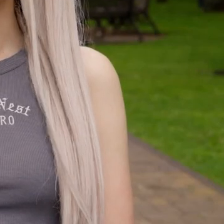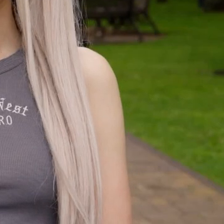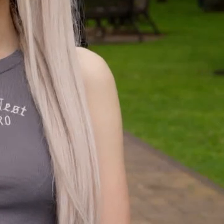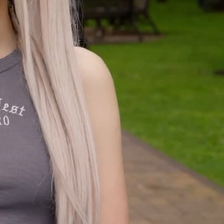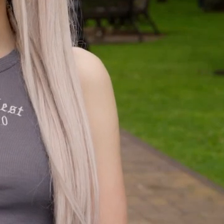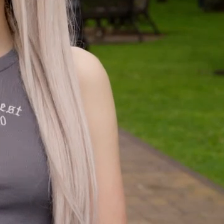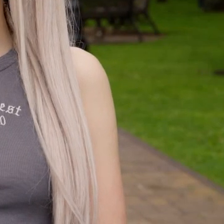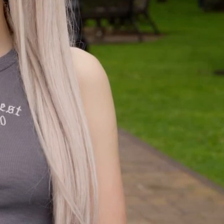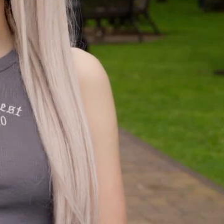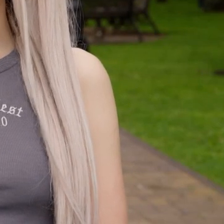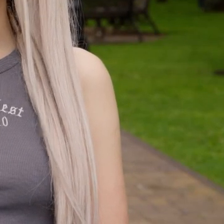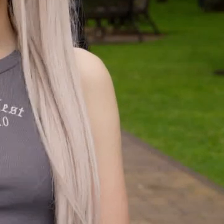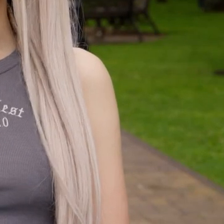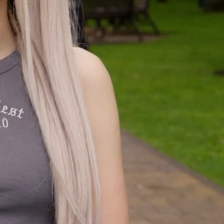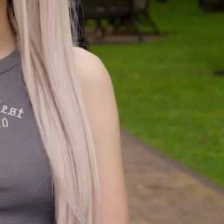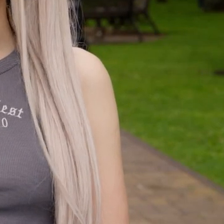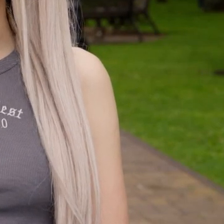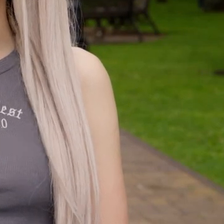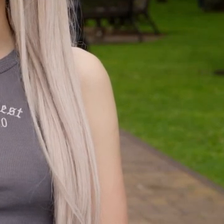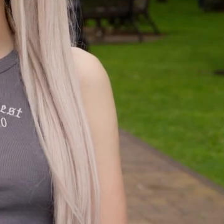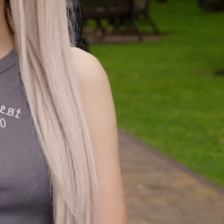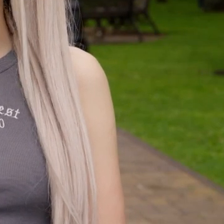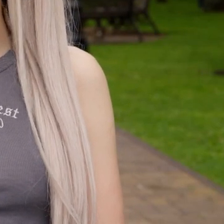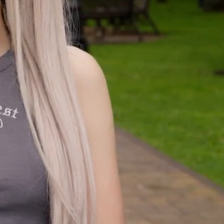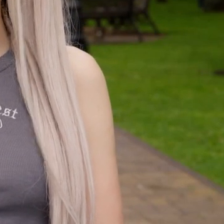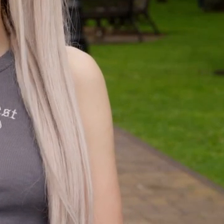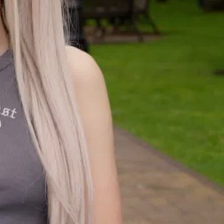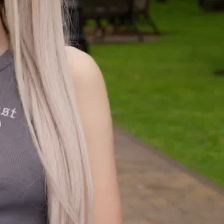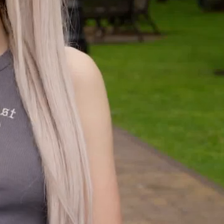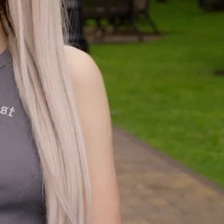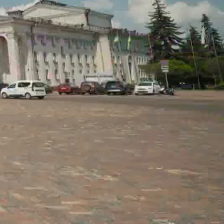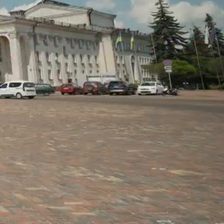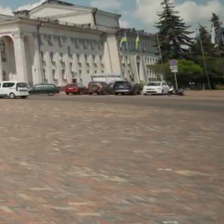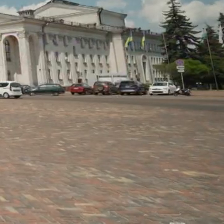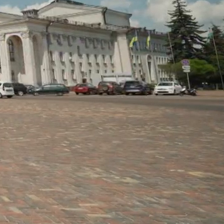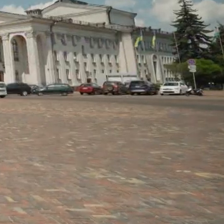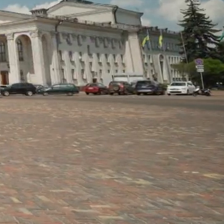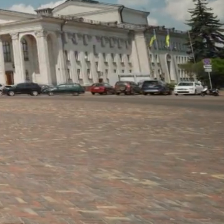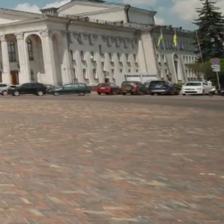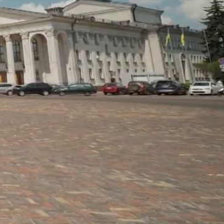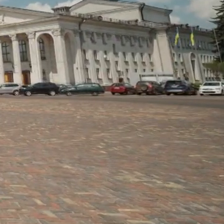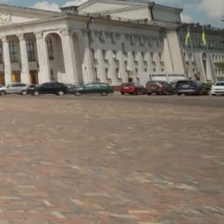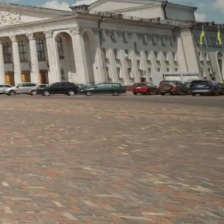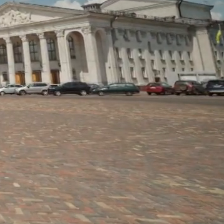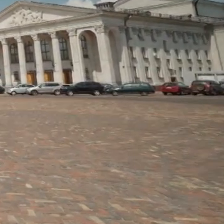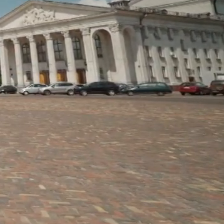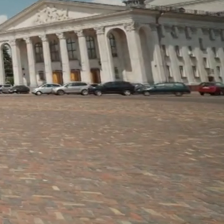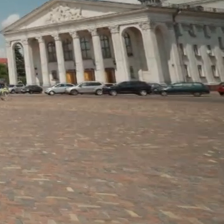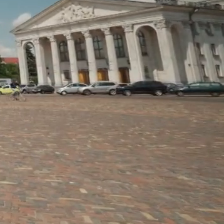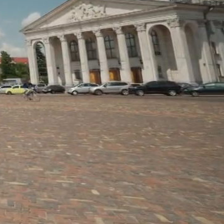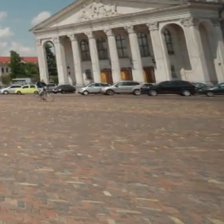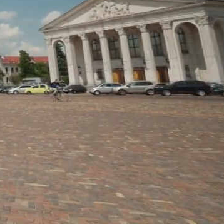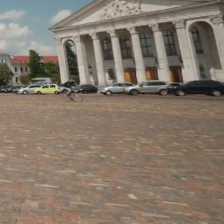Бажаю Збройним Силам якнайскорше повернутися додому до своїх родин цілими, живими і з